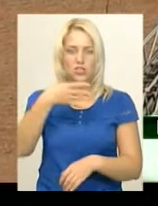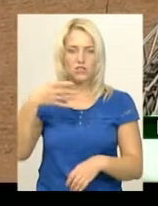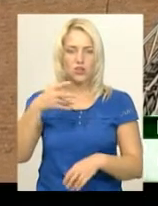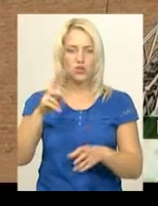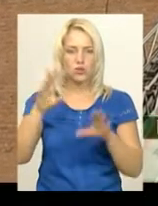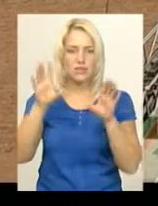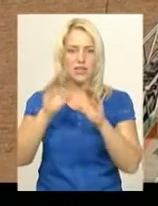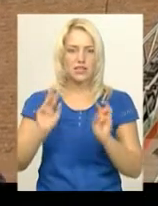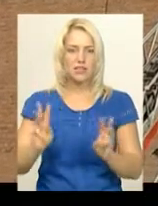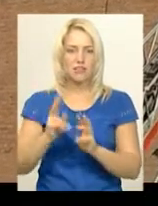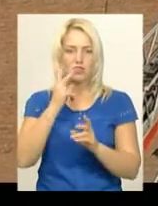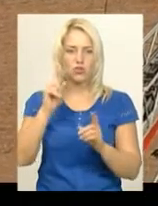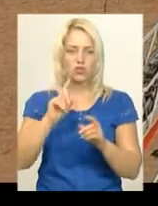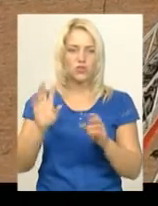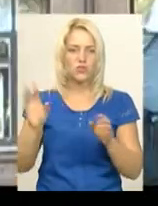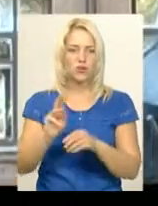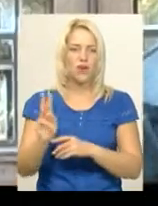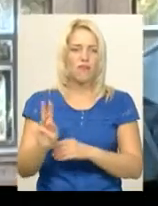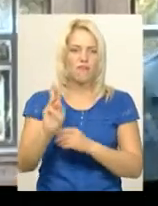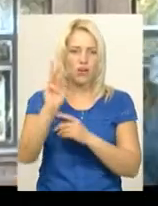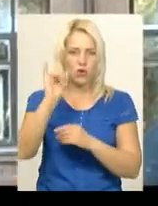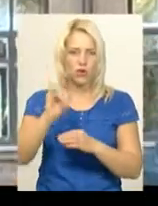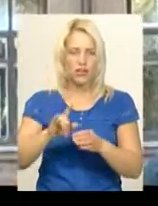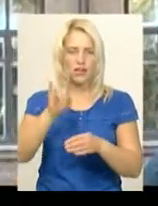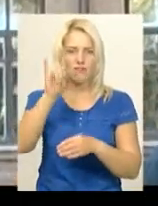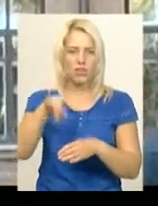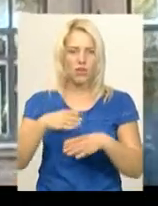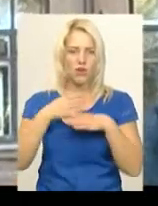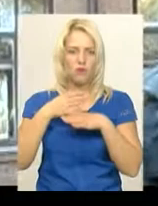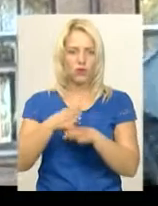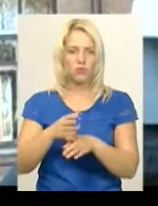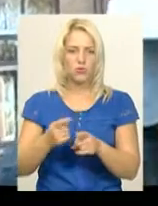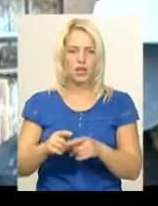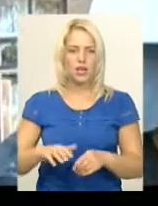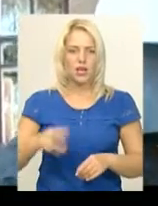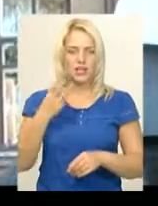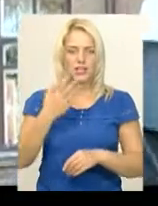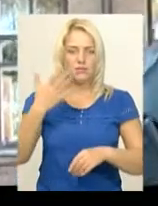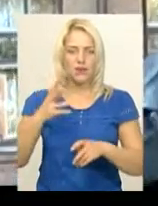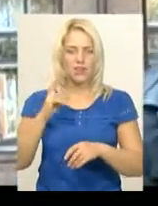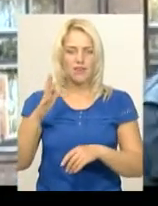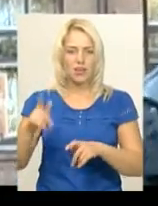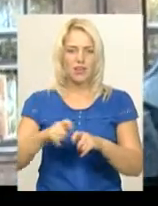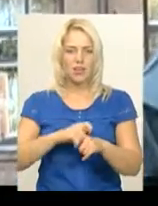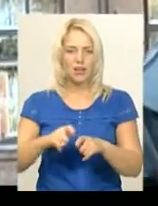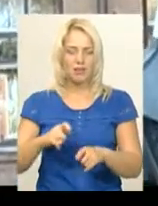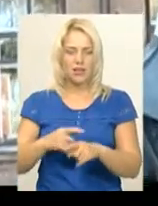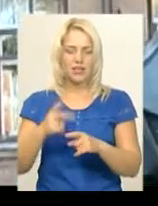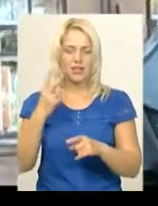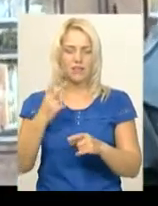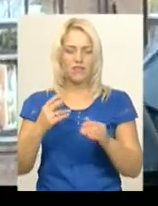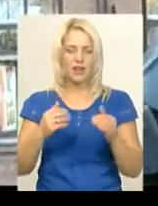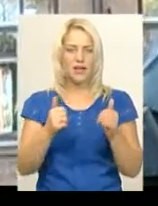Видно, що тут все вигоріло і вибито вікно. Пожежа пошкоджена на площі 35 метрів квадратних, два приміщення підсобних